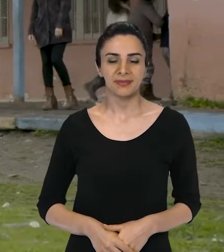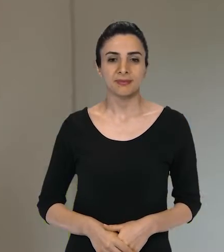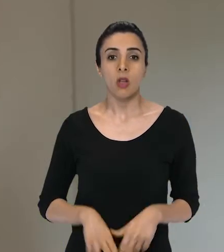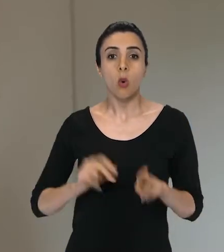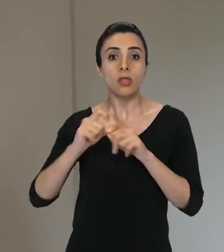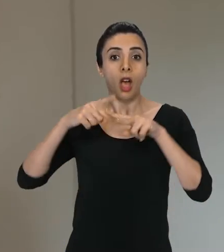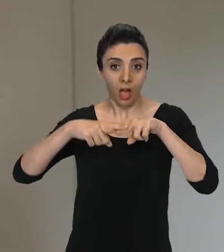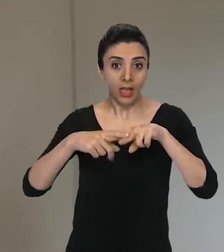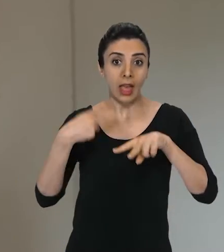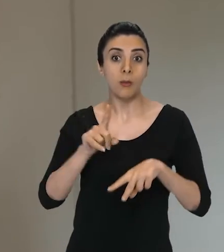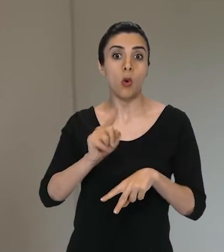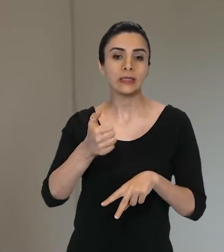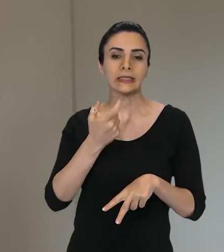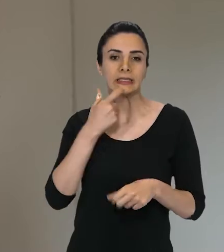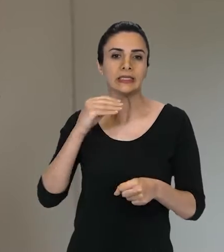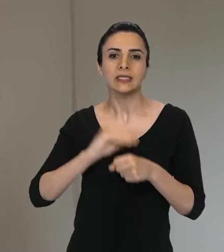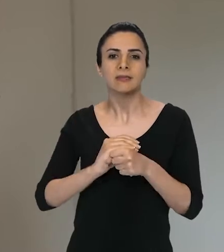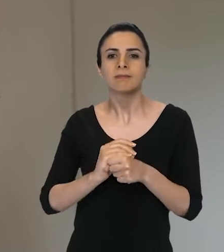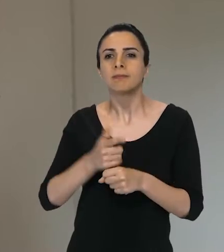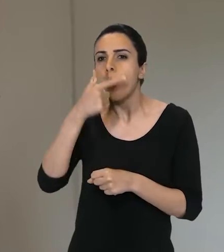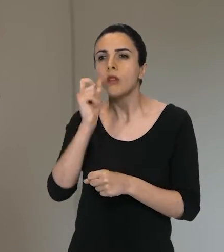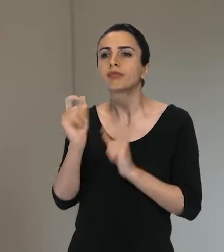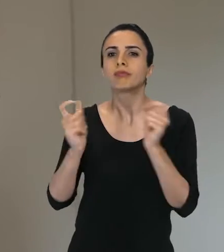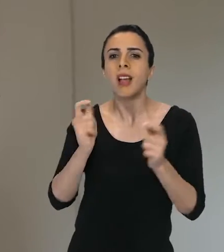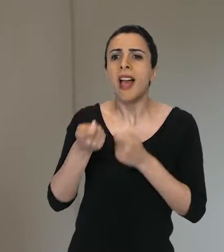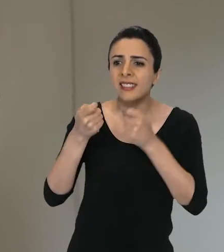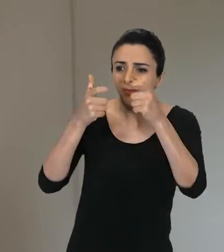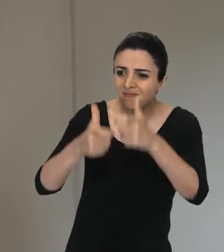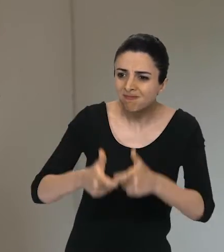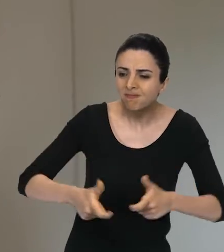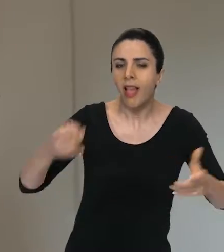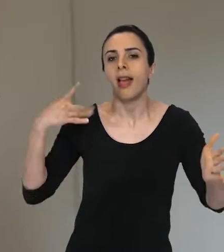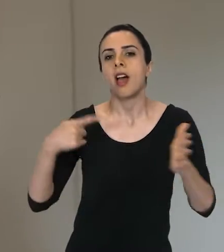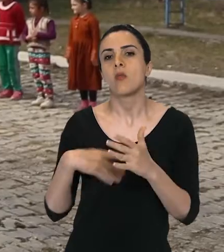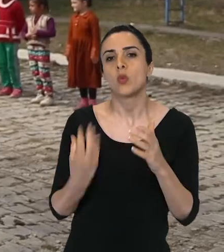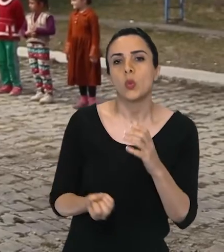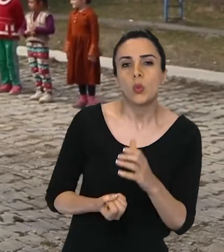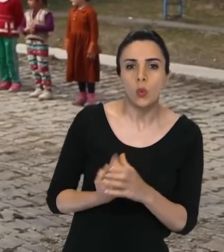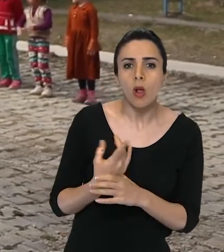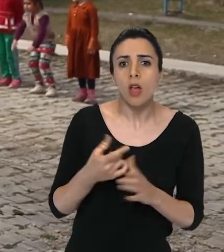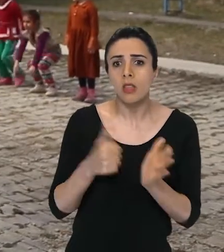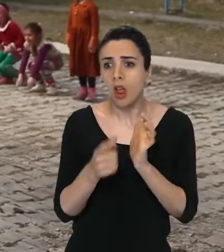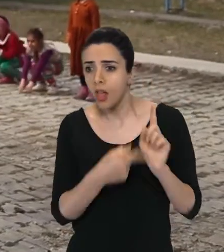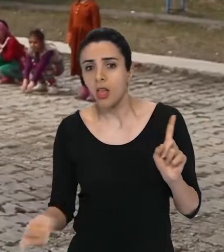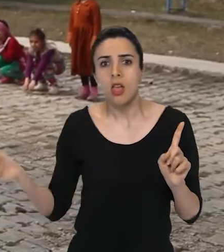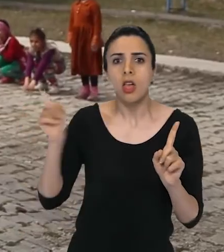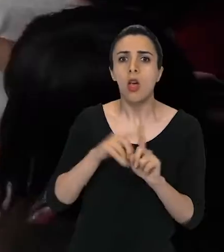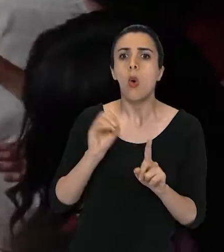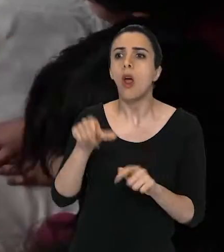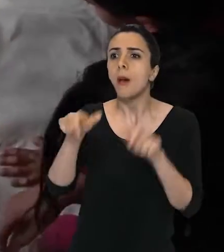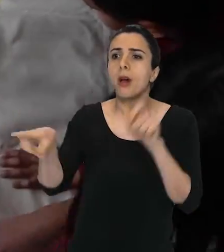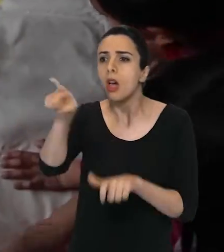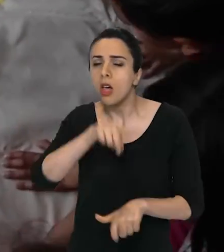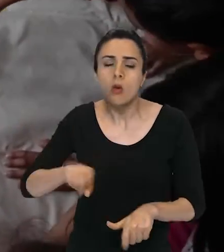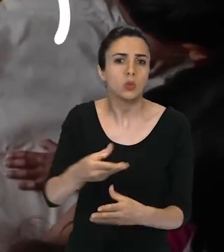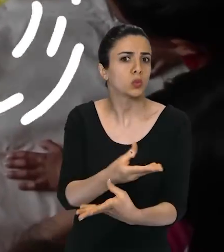Koda, 2016 yılında kırsalda eğitimseliğin artırılması amacıyla kuruldu. O günden bugüne dek birçok köy öğretmeniyle